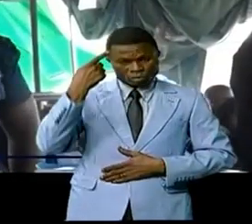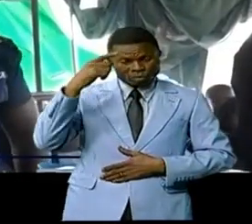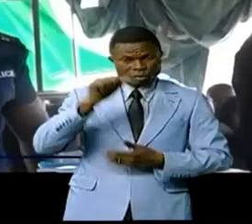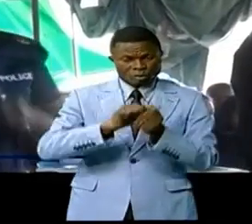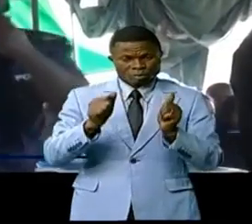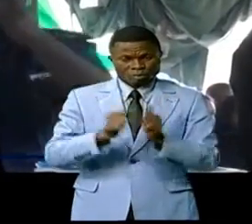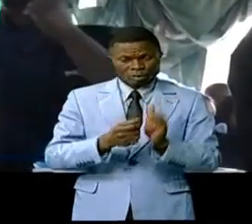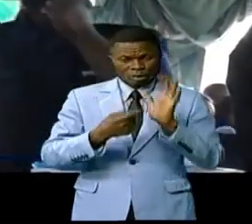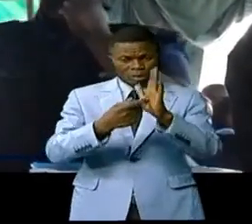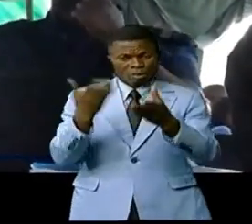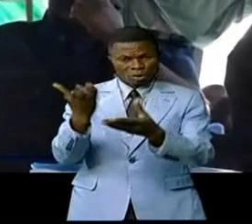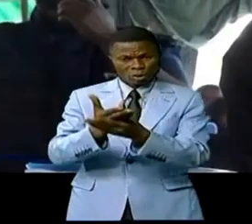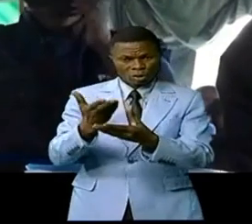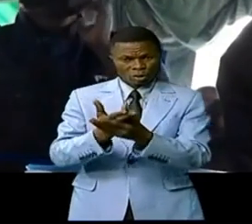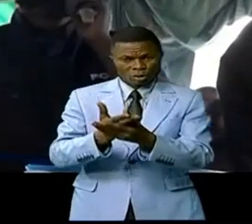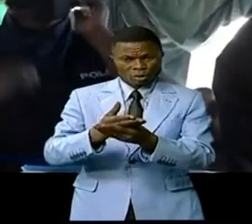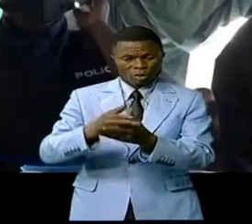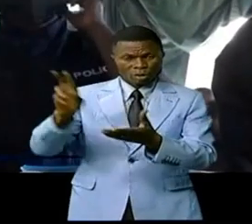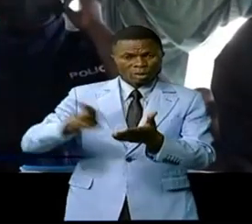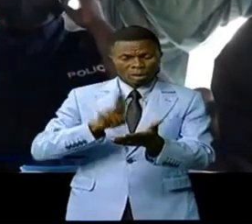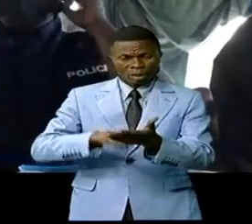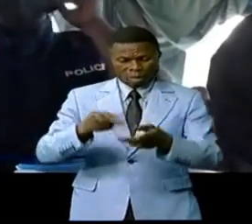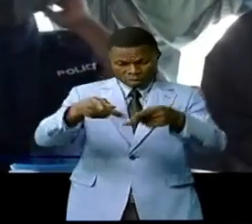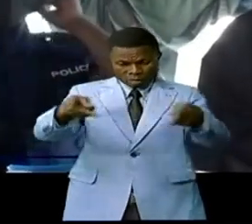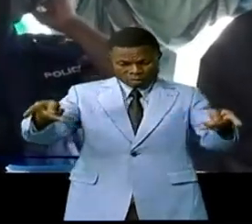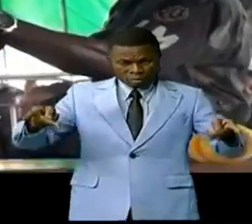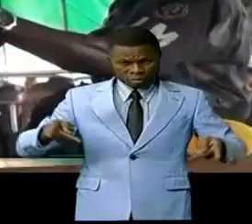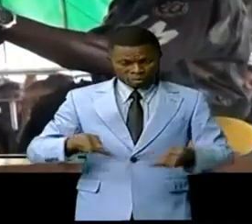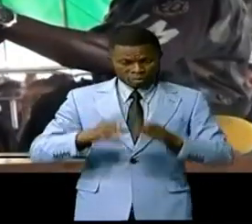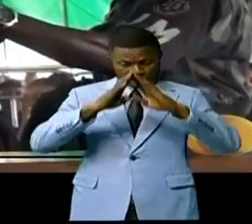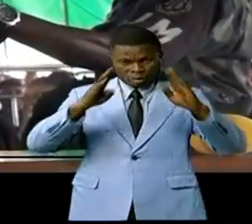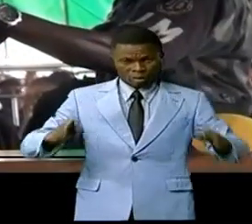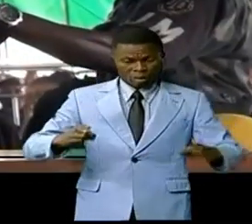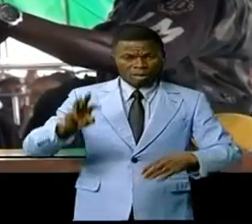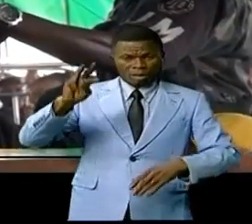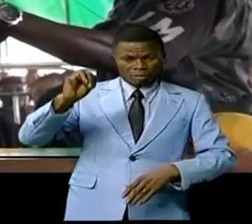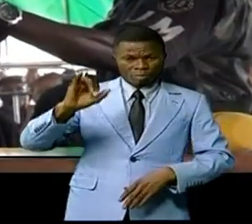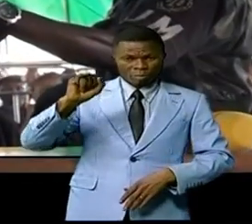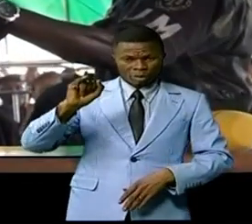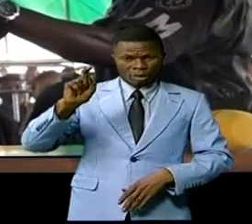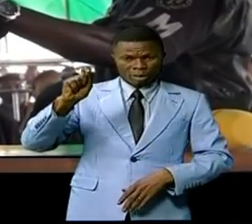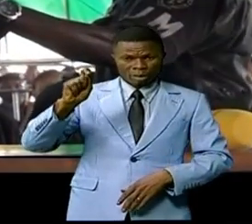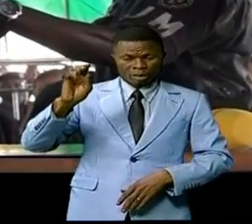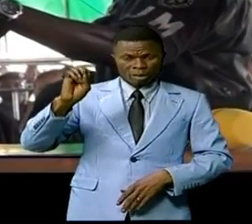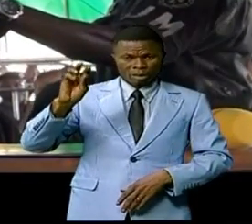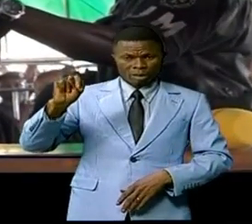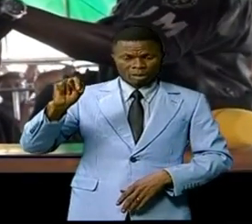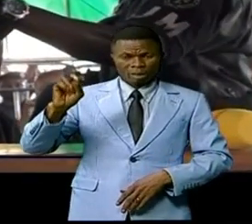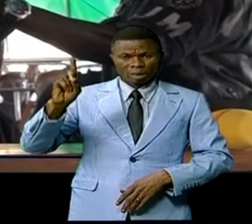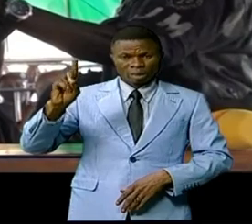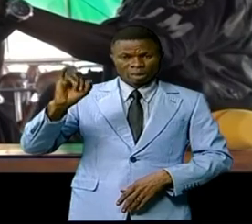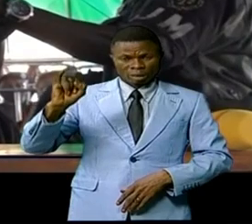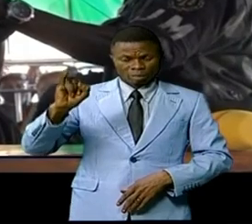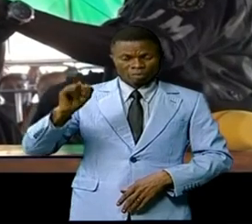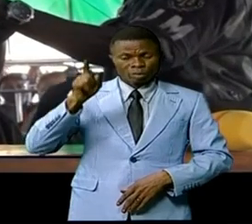la présentation du document de contrat de cession de l'une de ses concessions à Mitendi, le renseignant général Zéloa Katanga Djadjidja